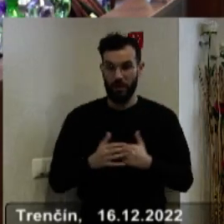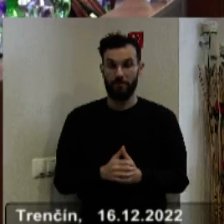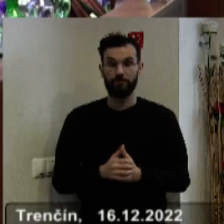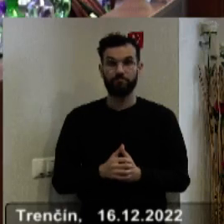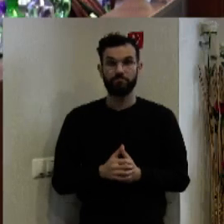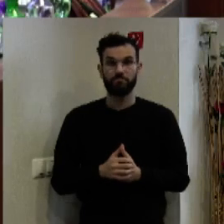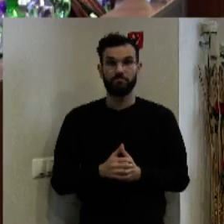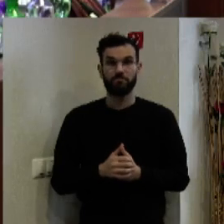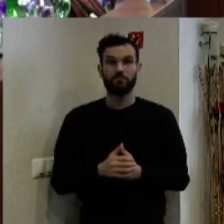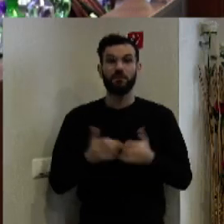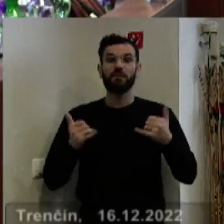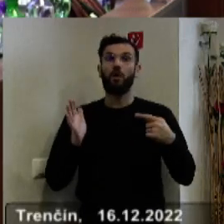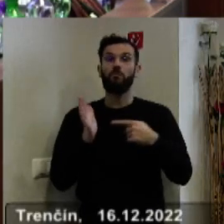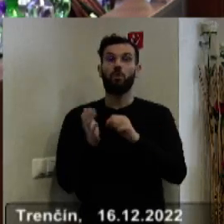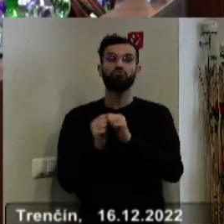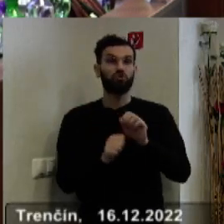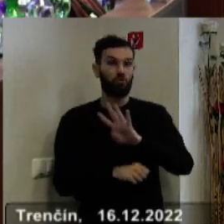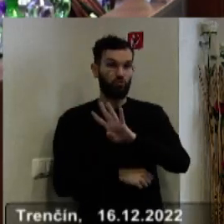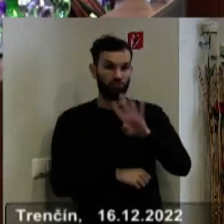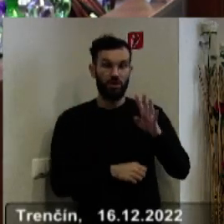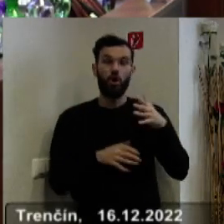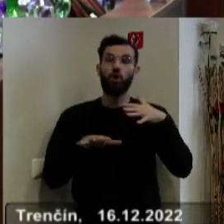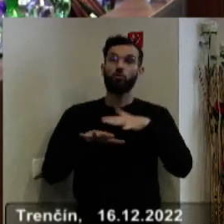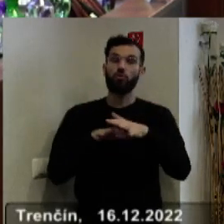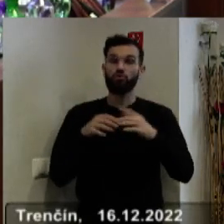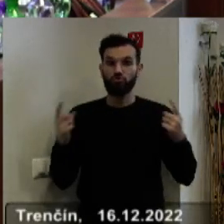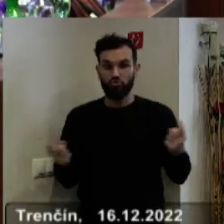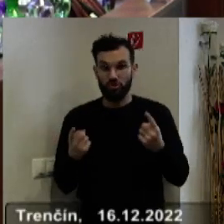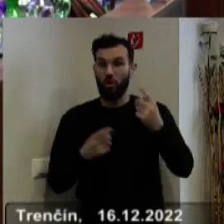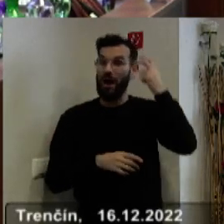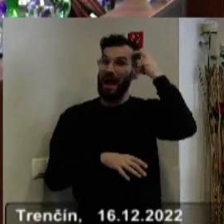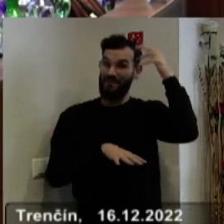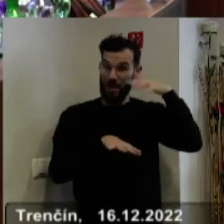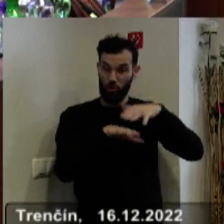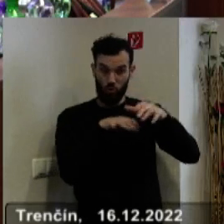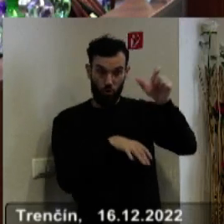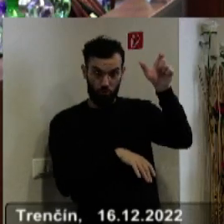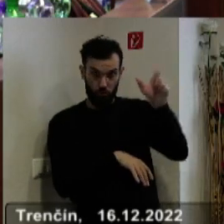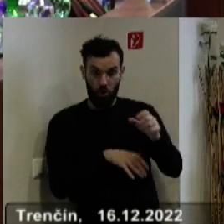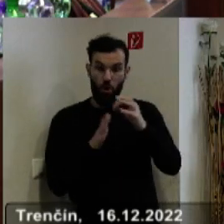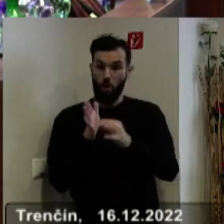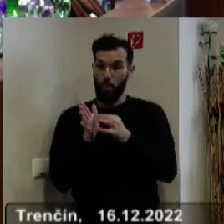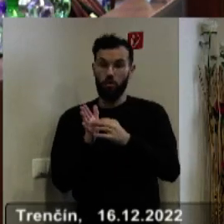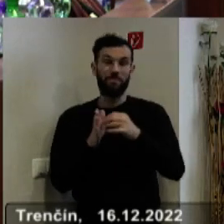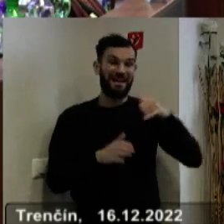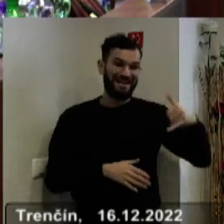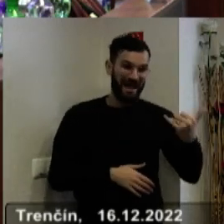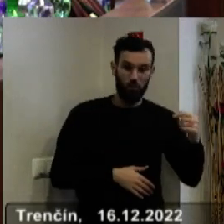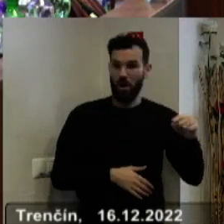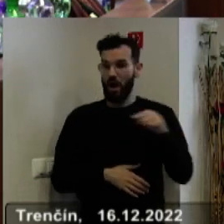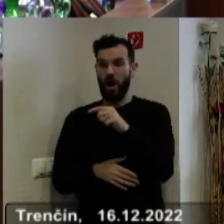Pre verejnosť bodu číslo 4, to je návrh plánu kontrolnej činnosti útvaru hlavného kontrolera Trenčanského samozprávneho kraja na obdobie január až júna